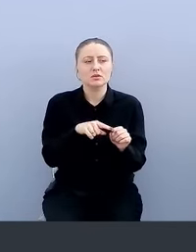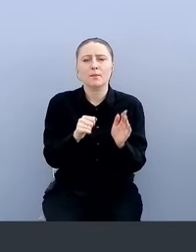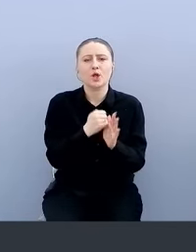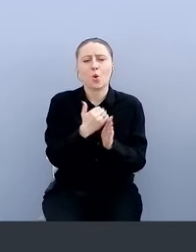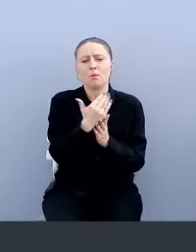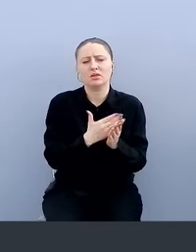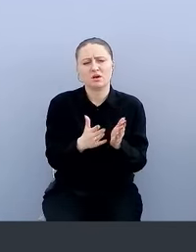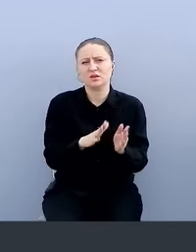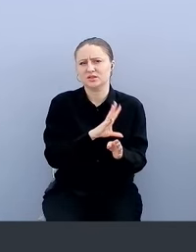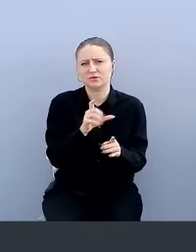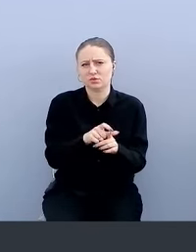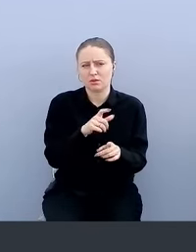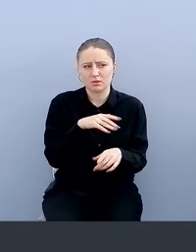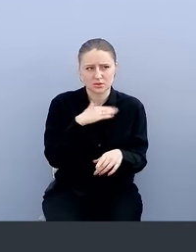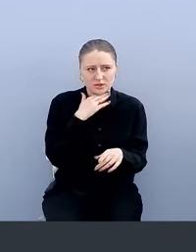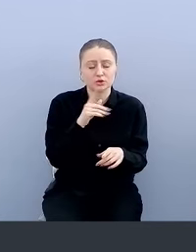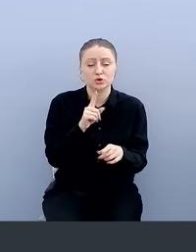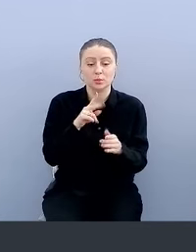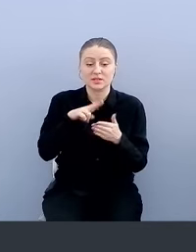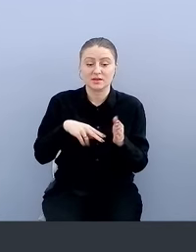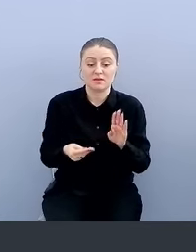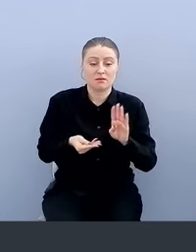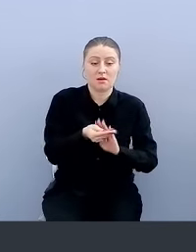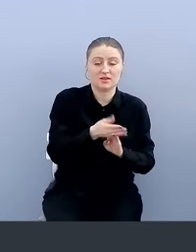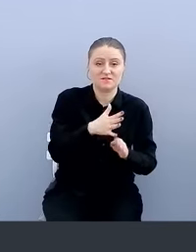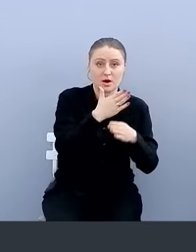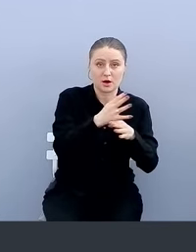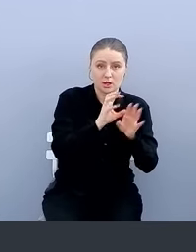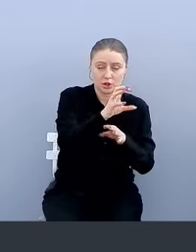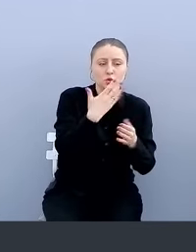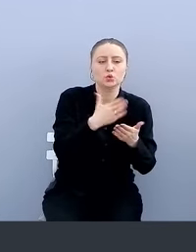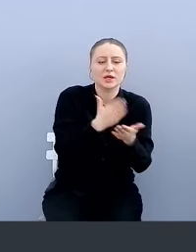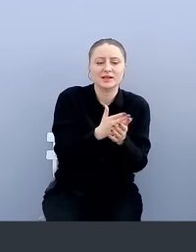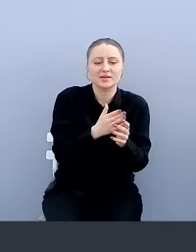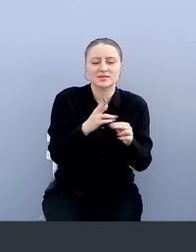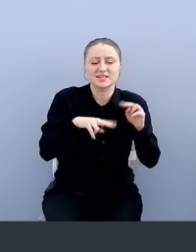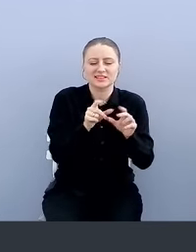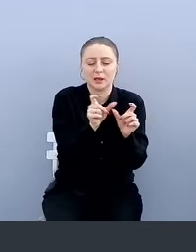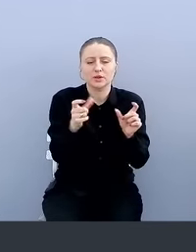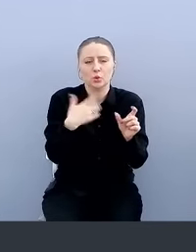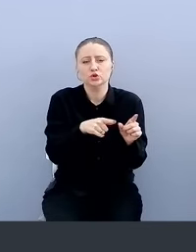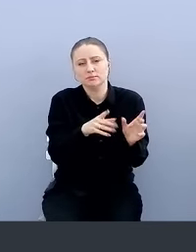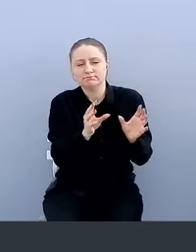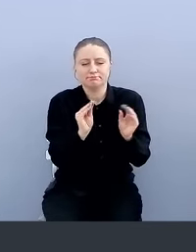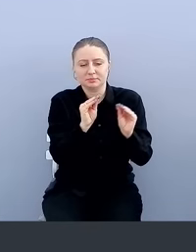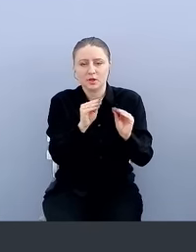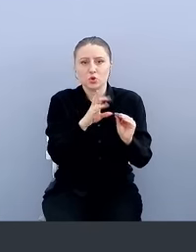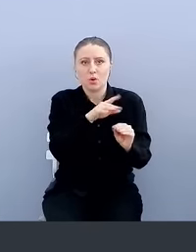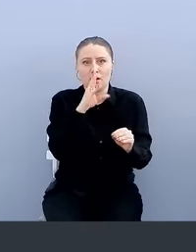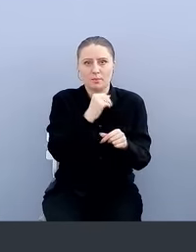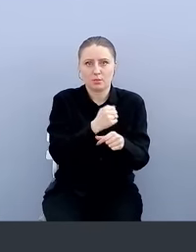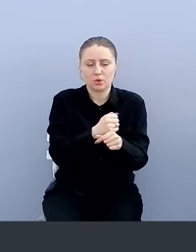чтобы положить сертификат в неизвлекаемое хранилище, уже есть принцип скрипты, которые там с небольшими допилками работают, и